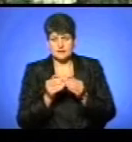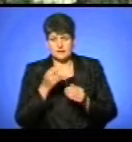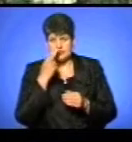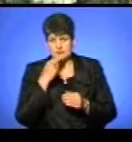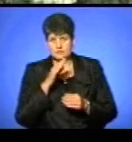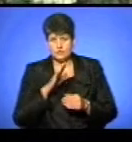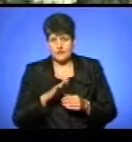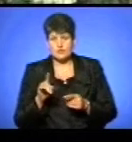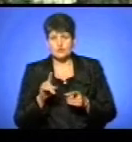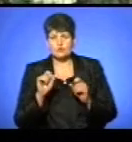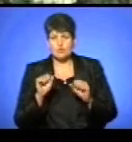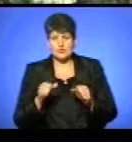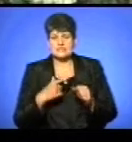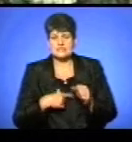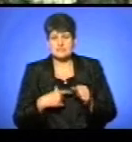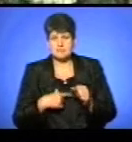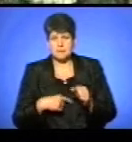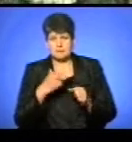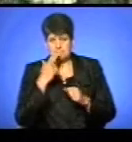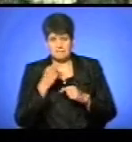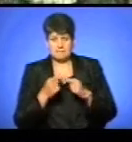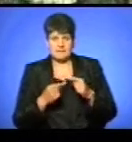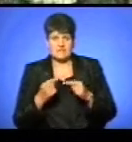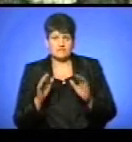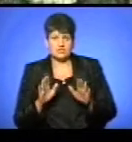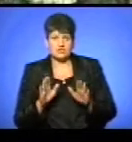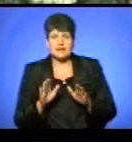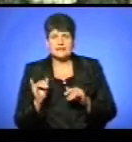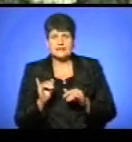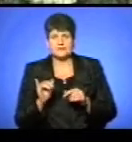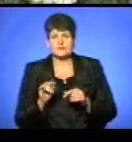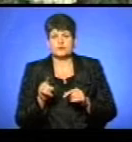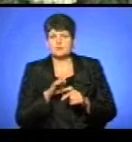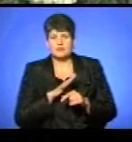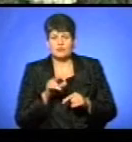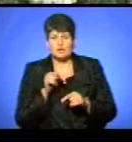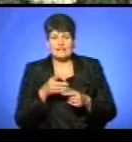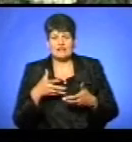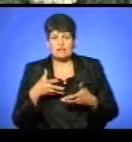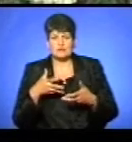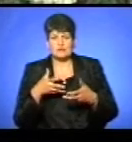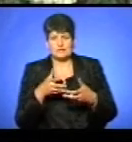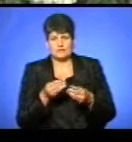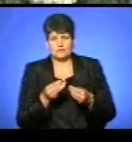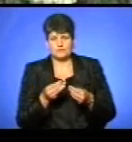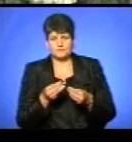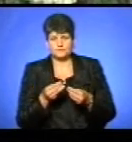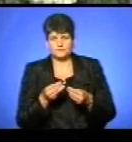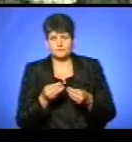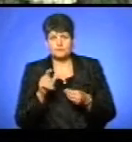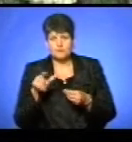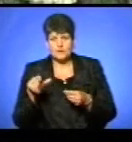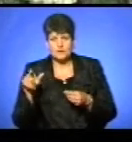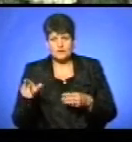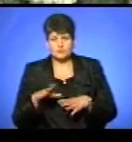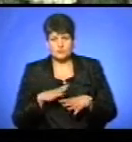щоб вони могли себе призвичаєти, щоб не було на них впливу побіжнього середовища, тобто від людей, щоб